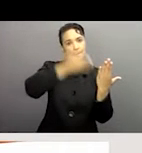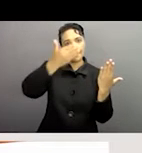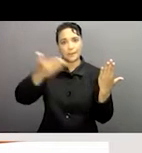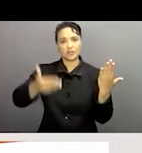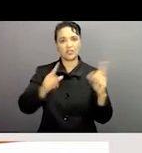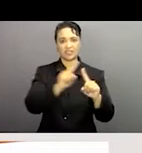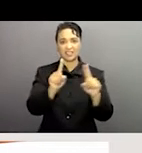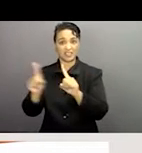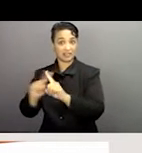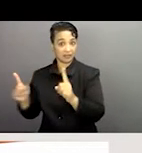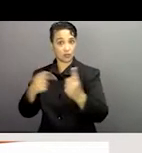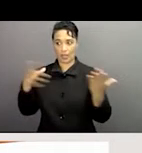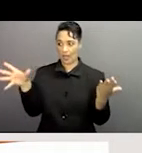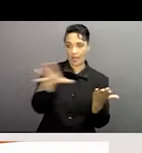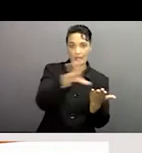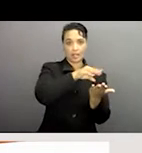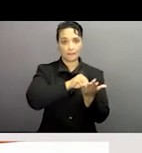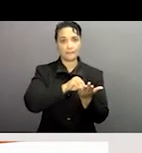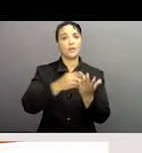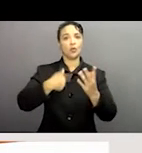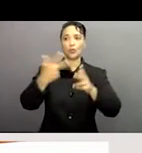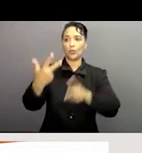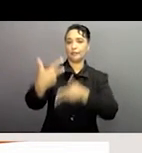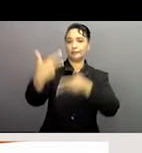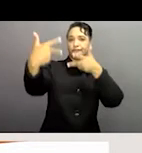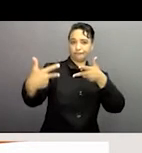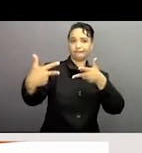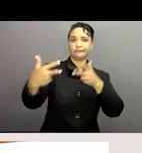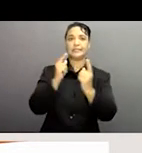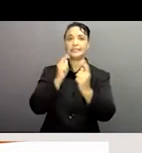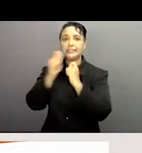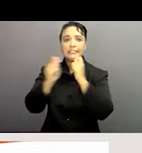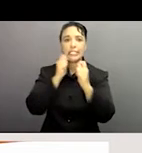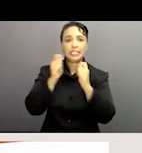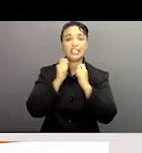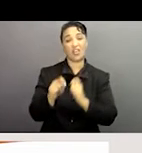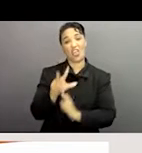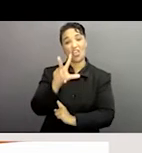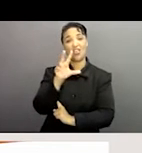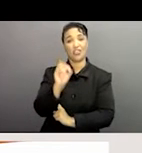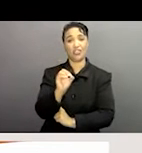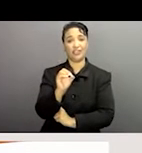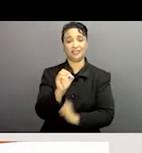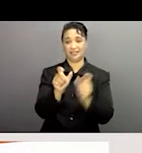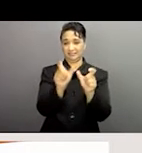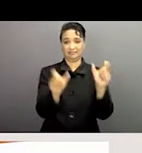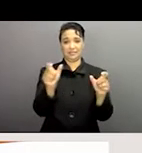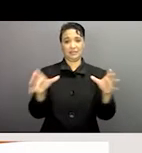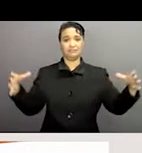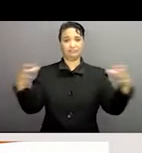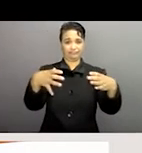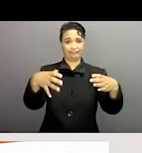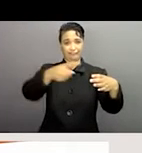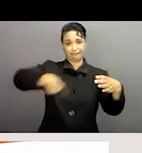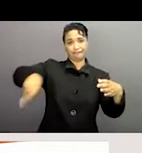aussi, nous avons aussi fait de sorte des interviews virtuelles avec plus de 30 parties prenantes, aussi bien au